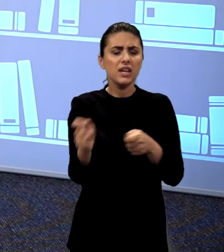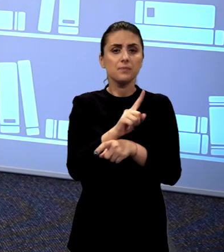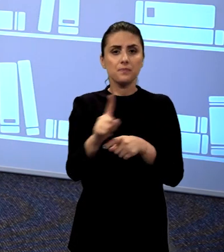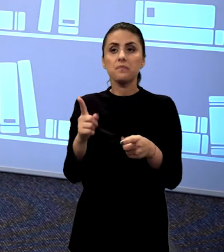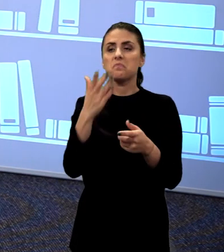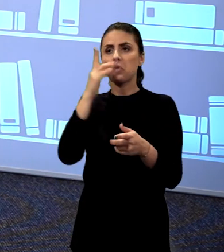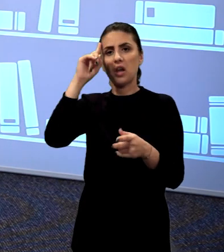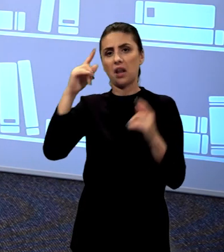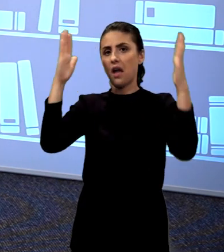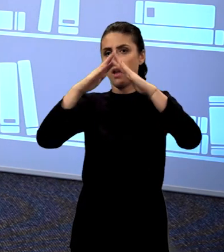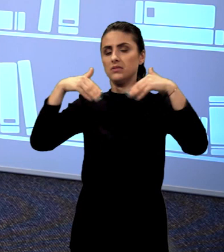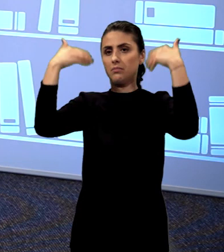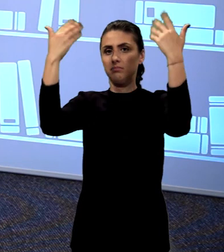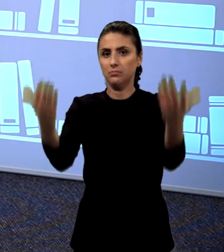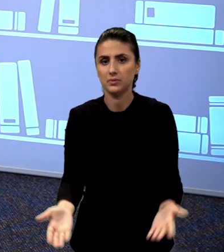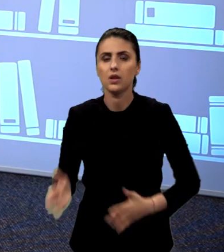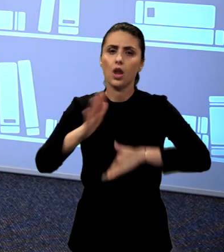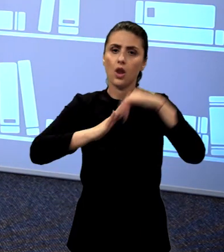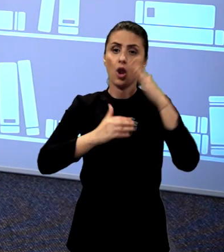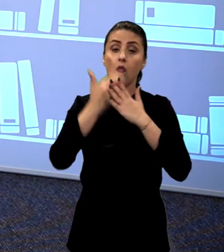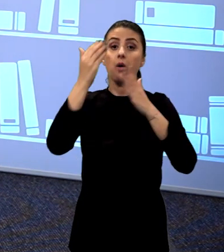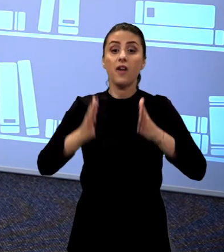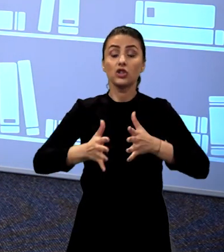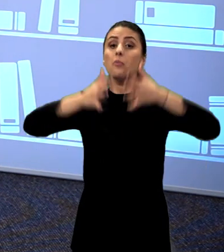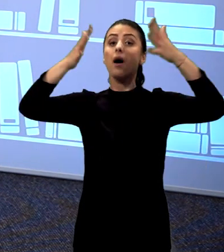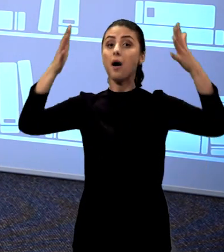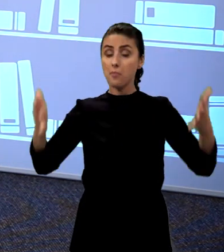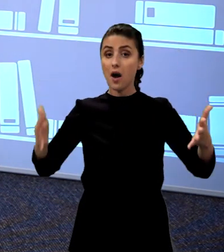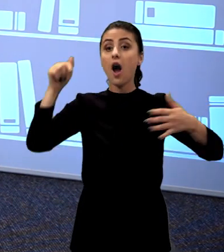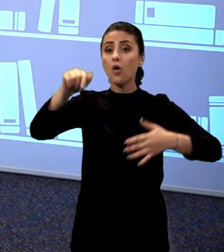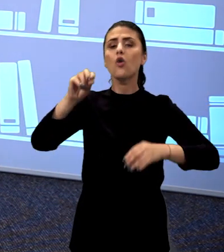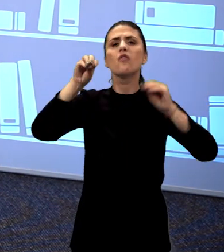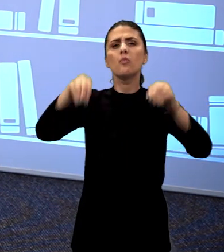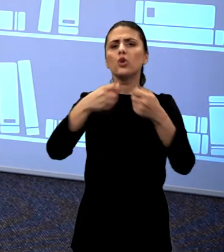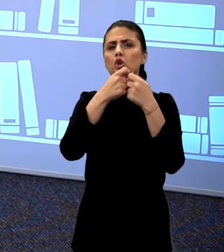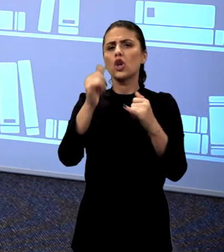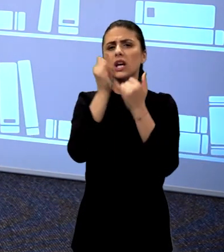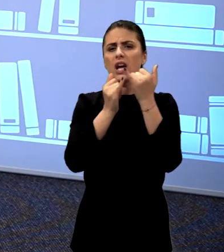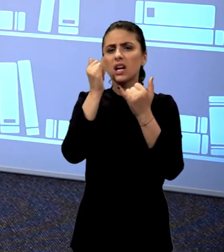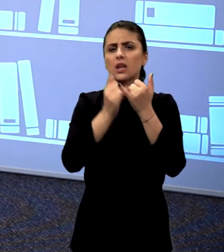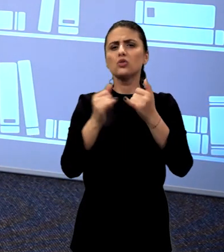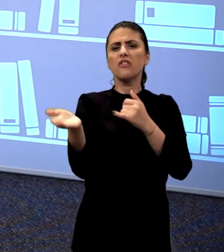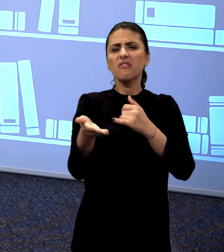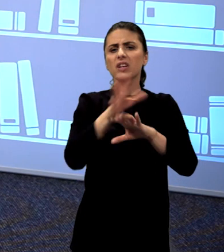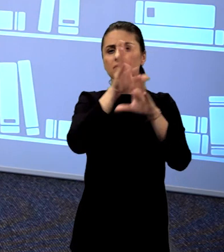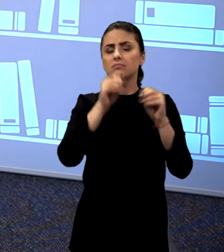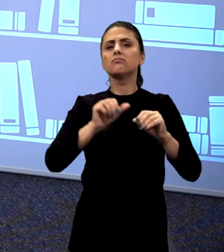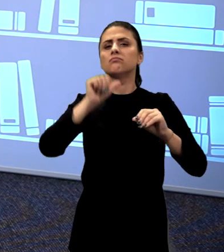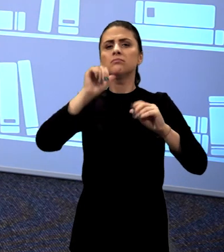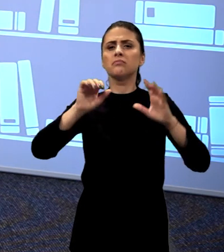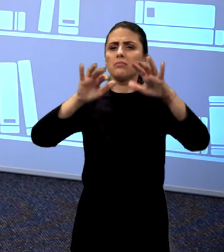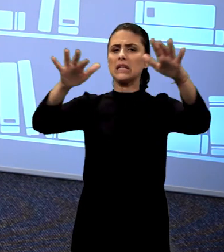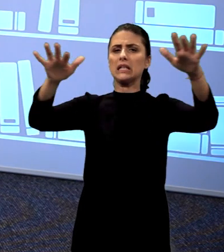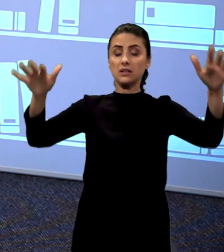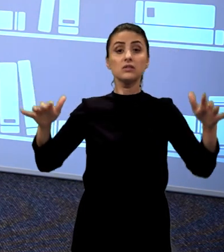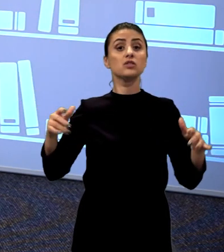îmi voi dărma hambarele, voi zidii altele mai mari și acolo îmi voi strânge tot greul și toate bunătățile